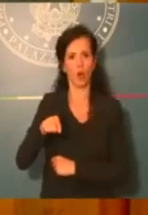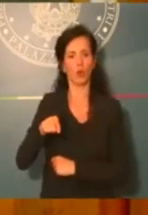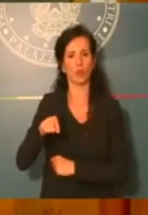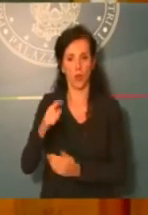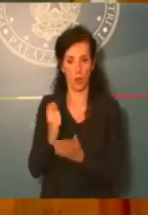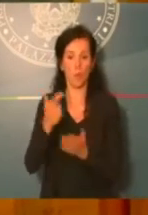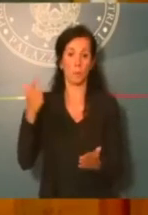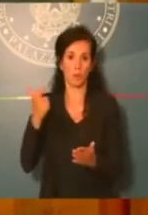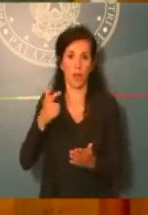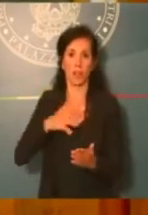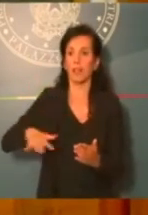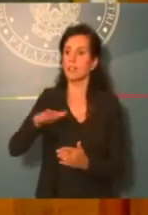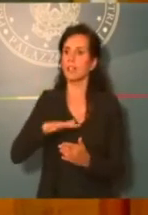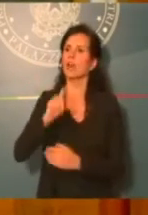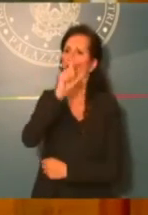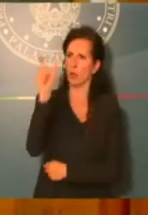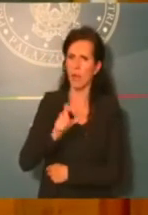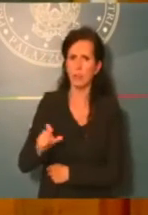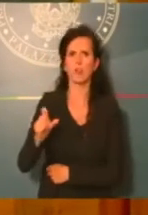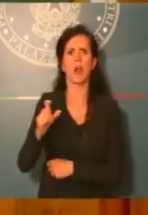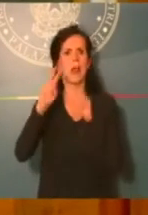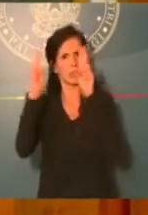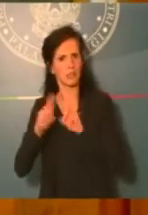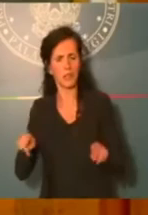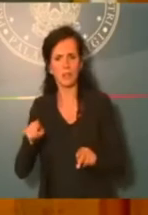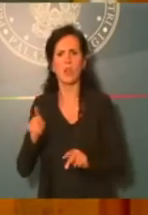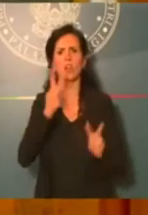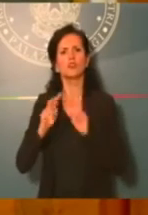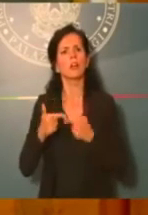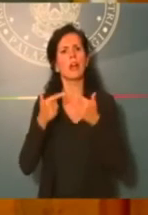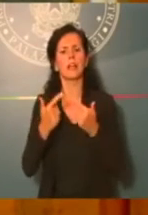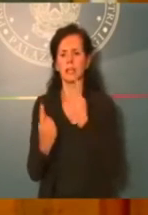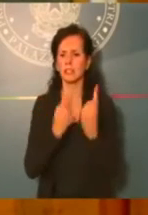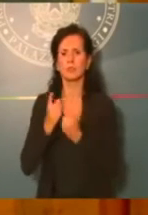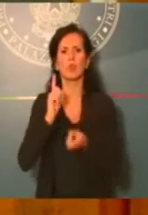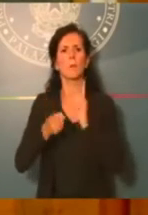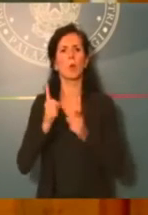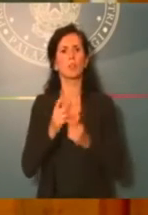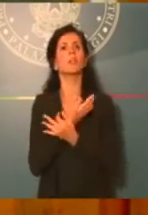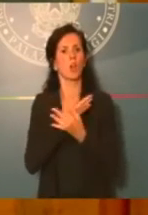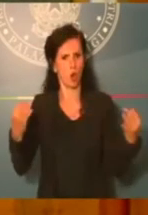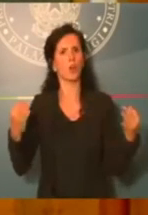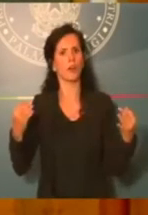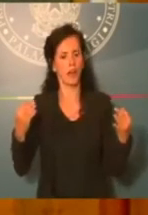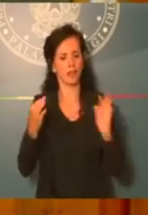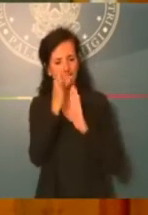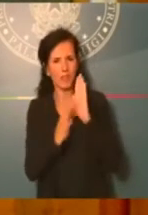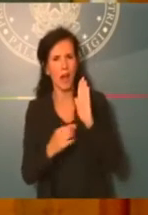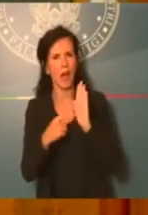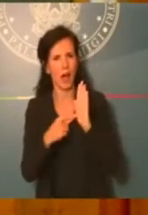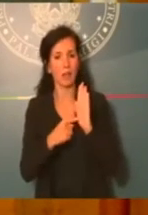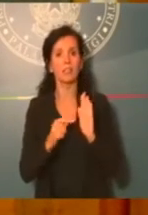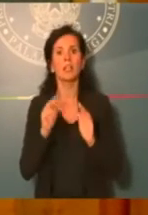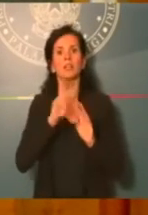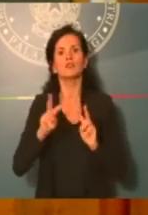nazionale e internazionale, per creare delle politiche coerenti che si basano sui dati, ma anche per rendere più veloce l'erogazione